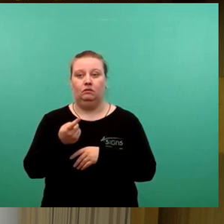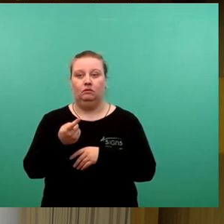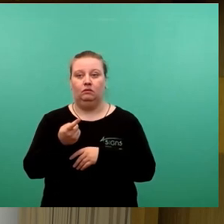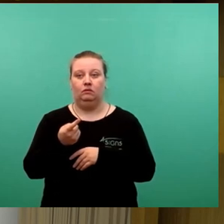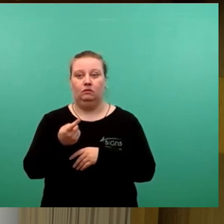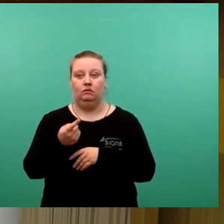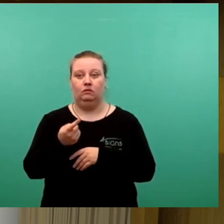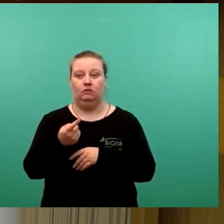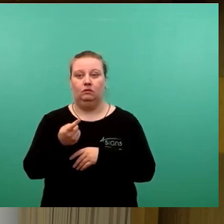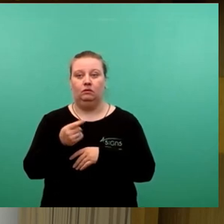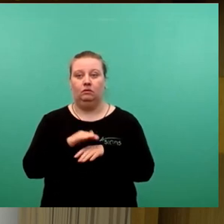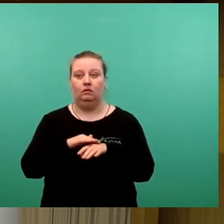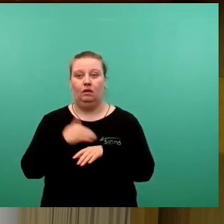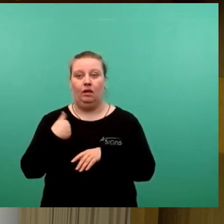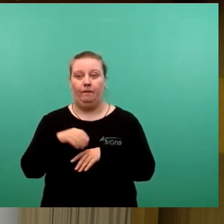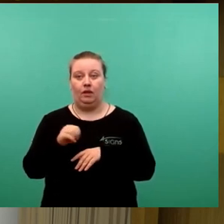Entschuldigung, Herr Mattes.